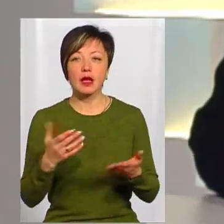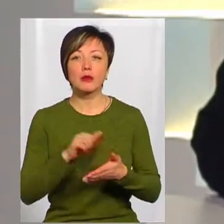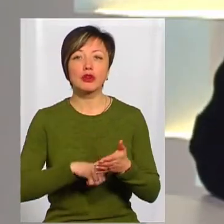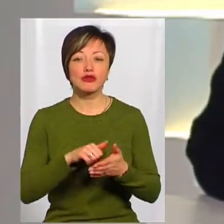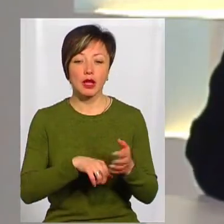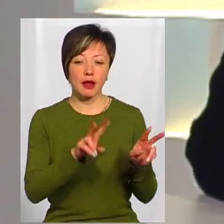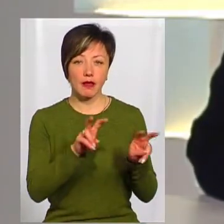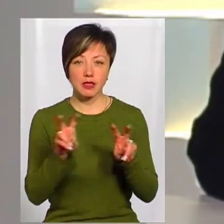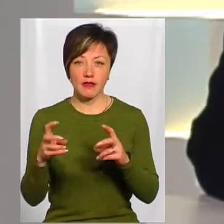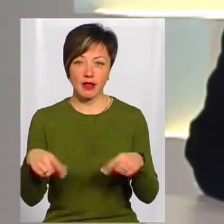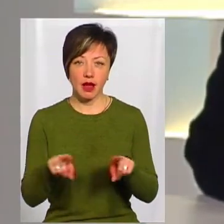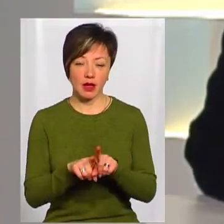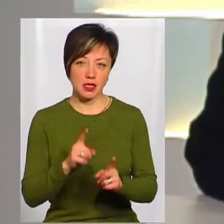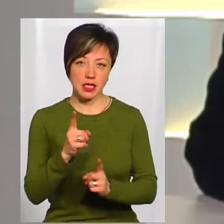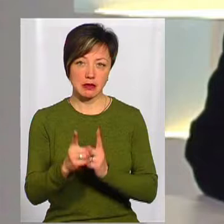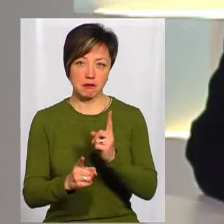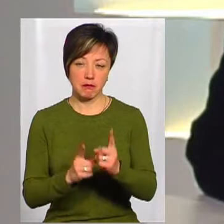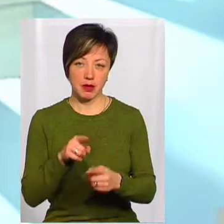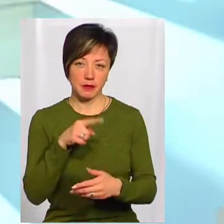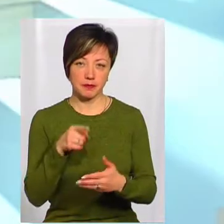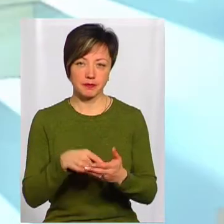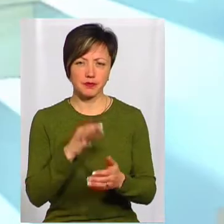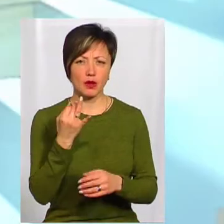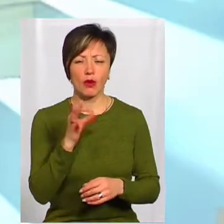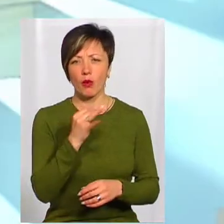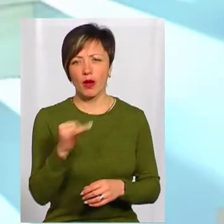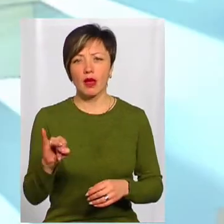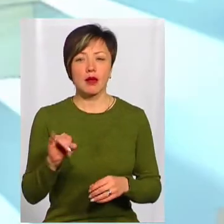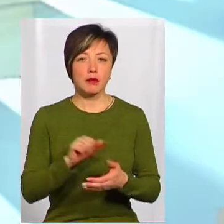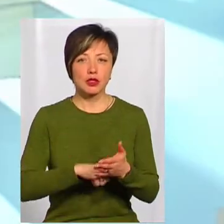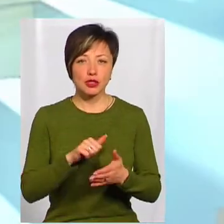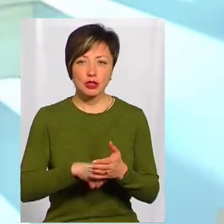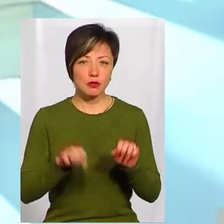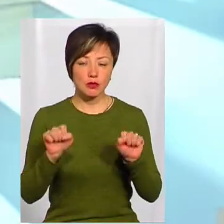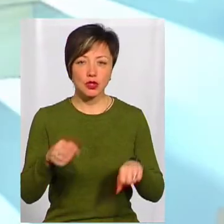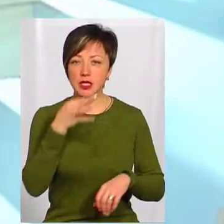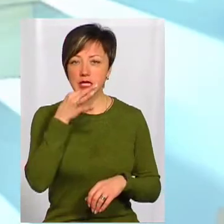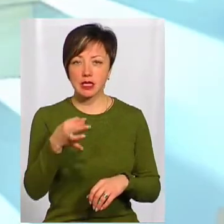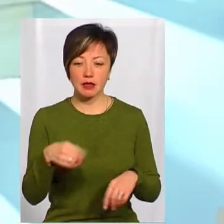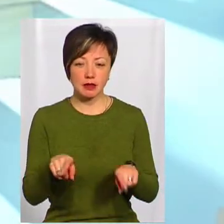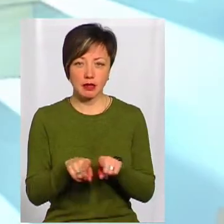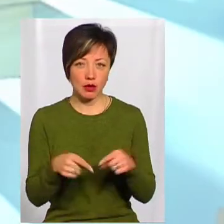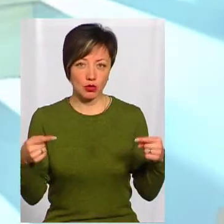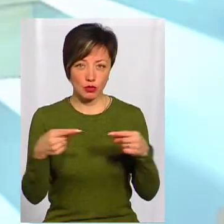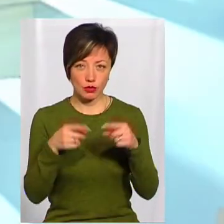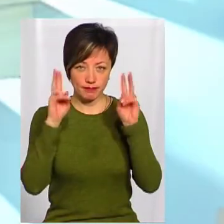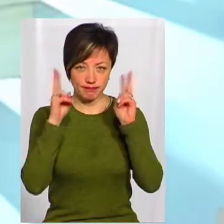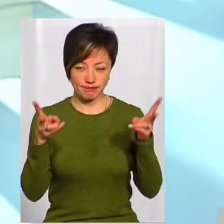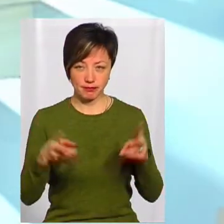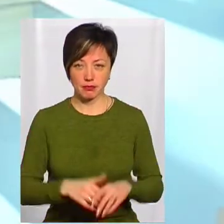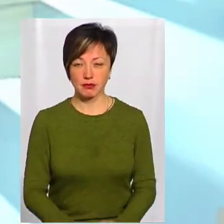причини називають таких змін? Ой, причинами, можна сказати, сьогодні так і не визначилися.